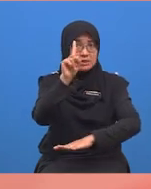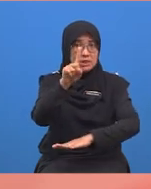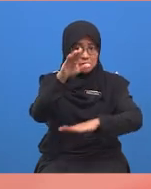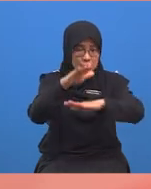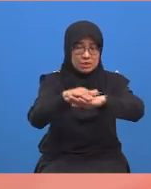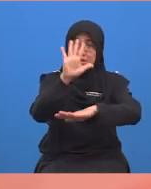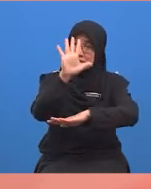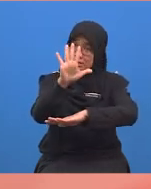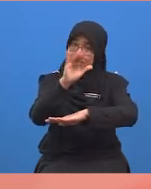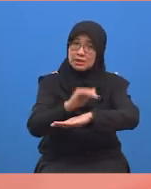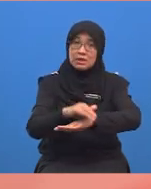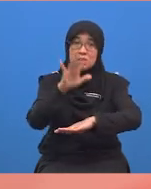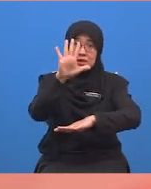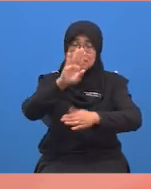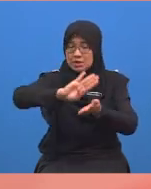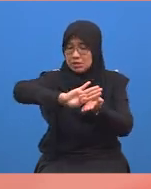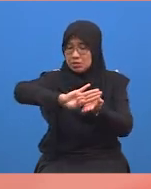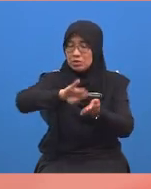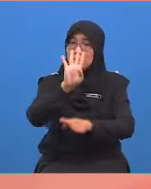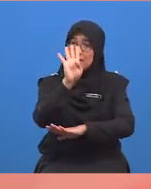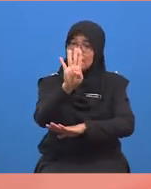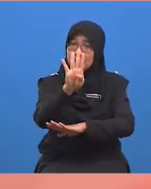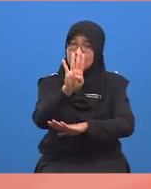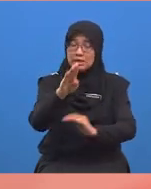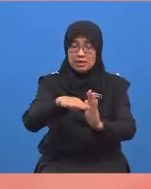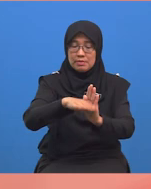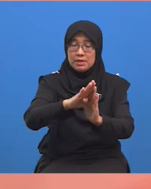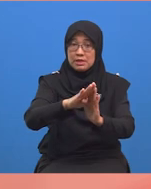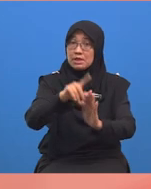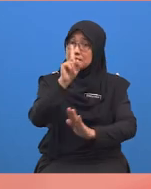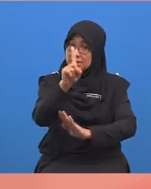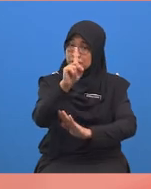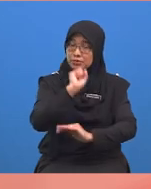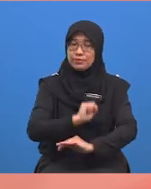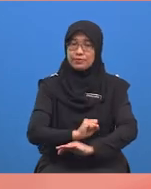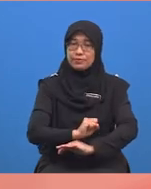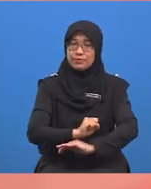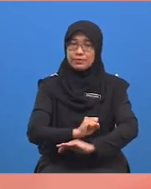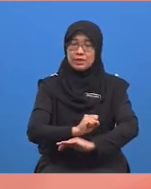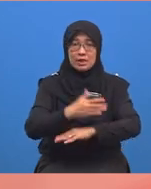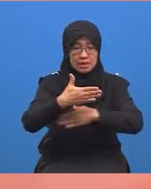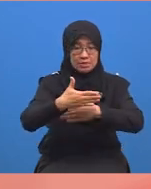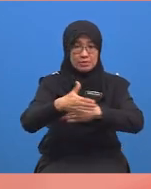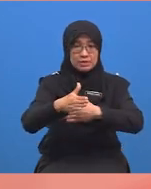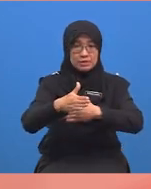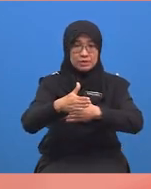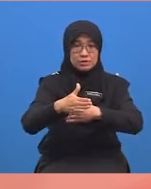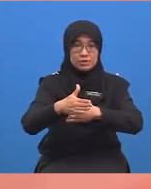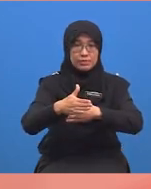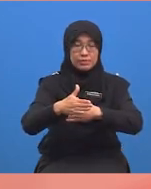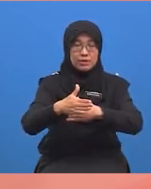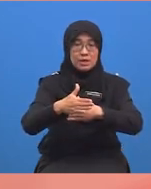di atas lima. Lima tolak empat dan bakinya adalah satu. Kemudian